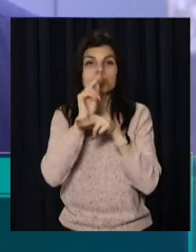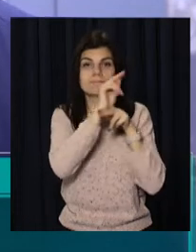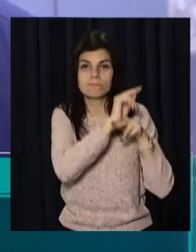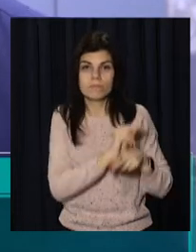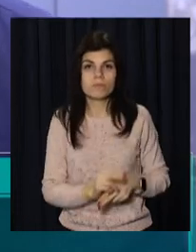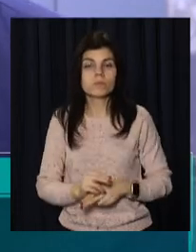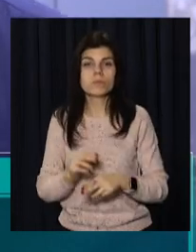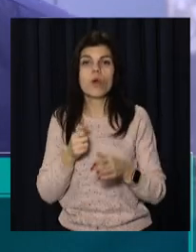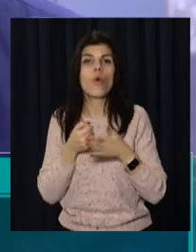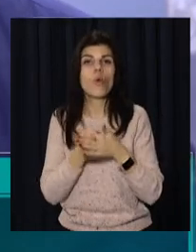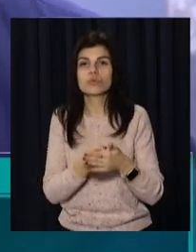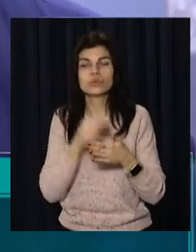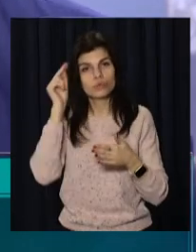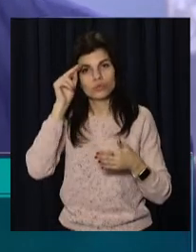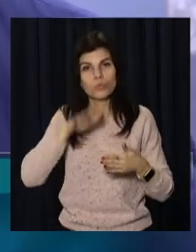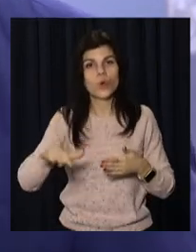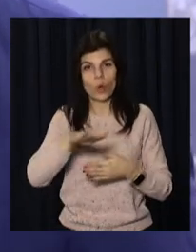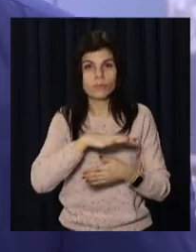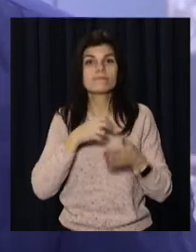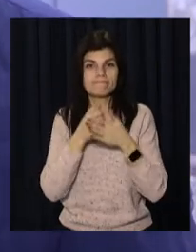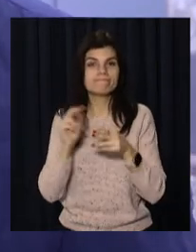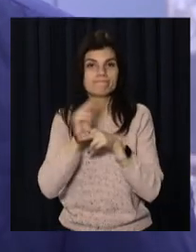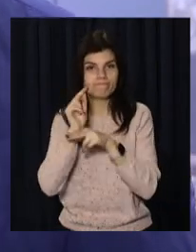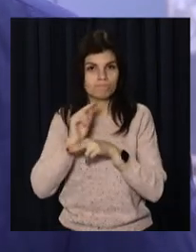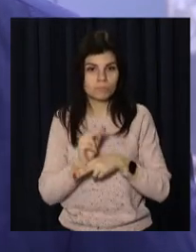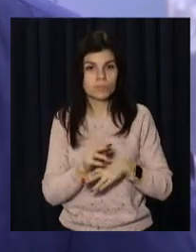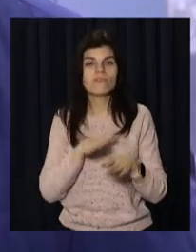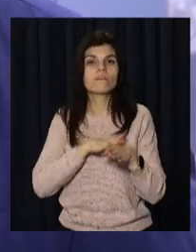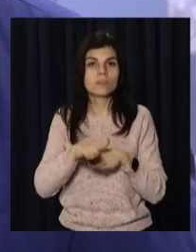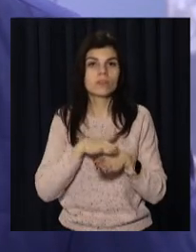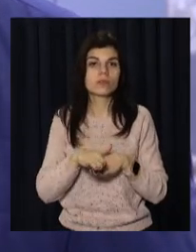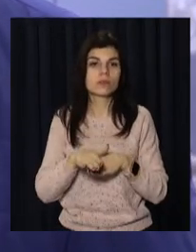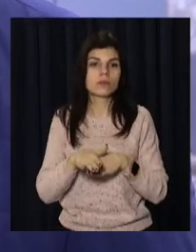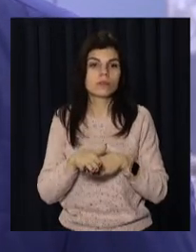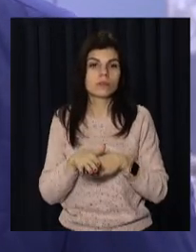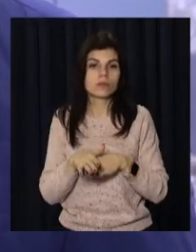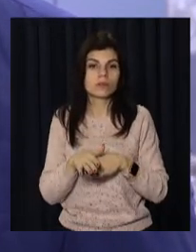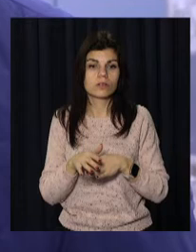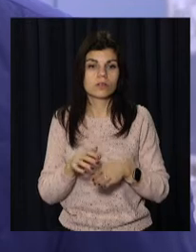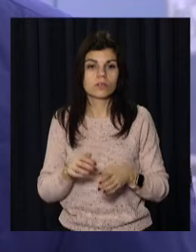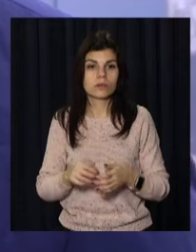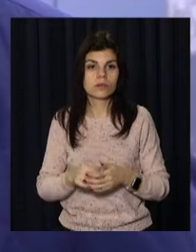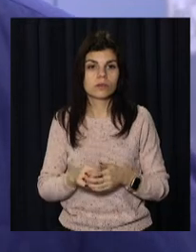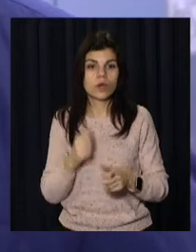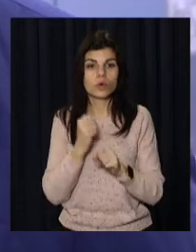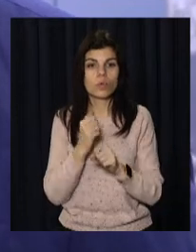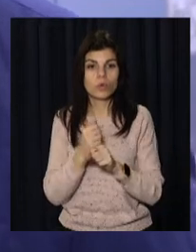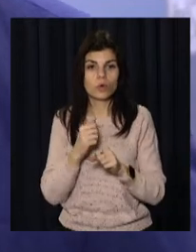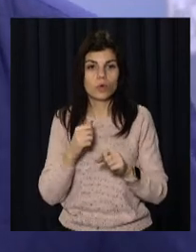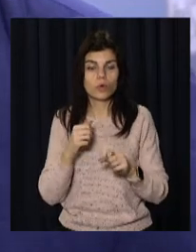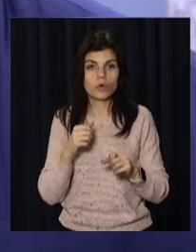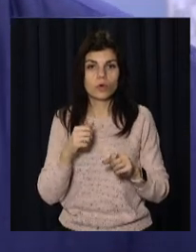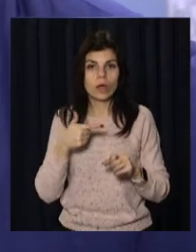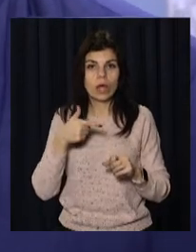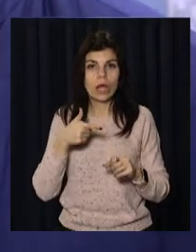учбовому приміщенню, виконані роботи по оздобленню гіпсокартоном